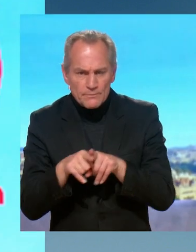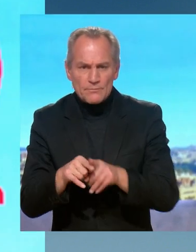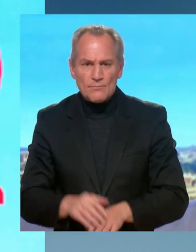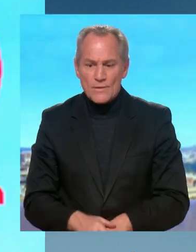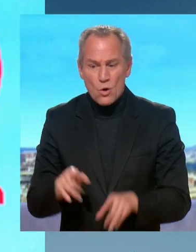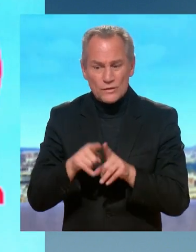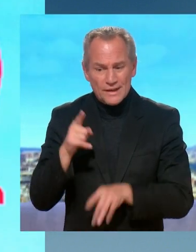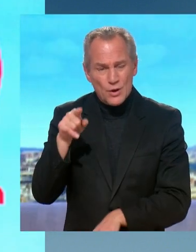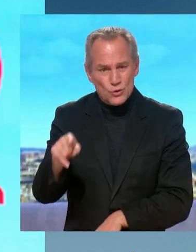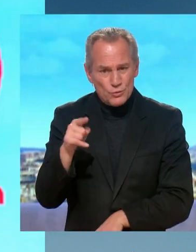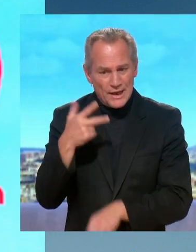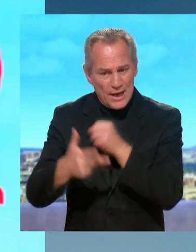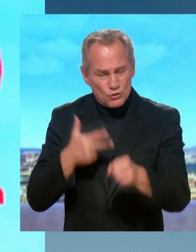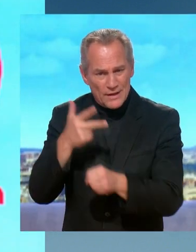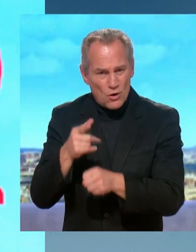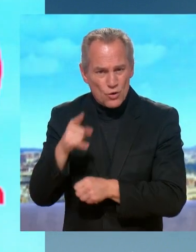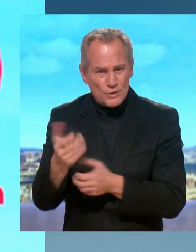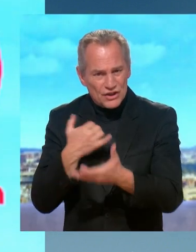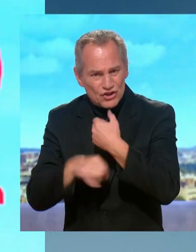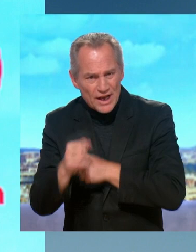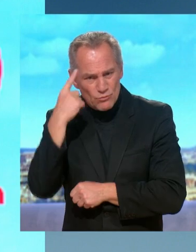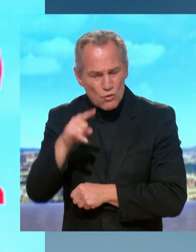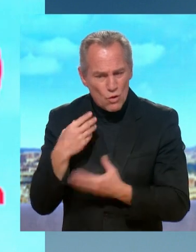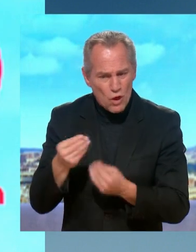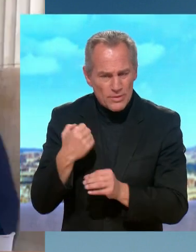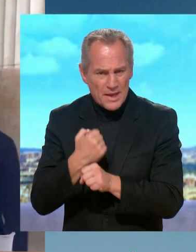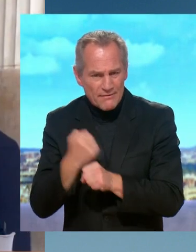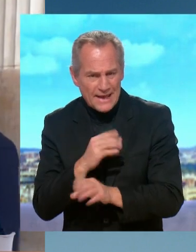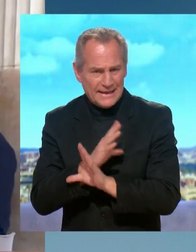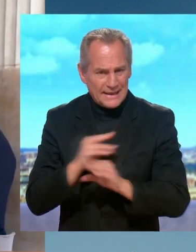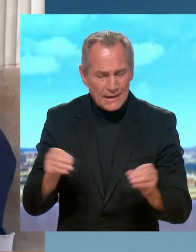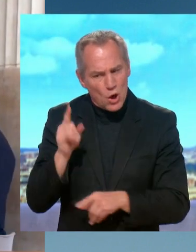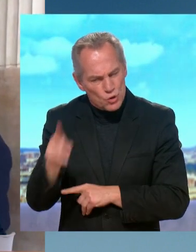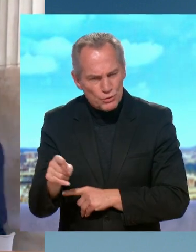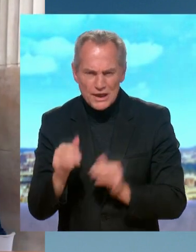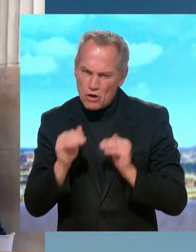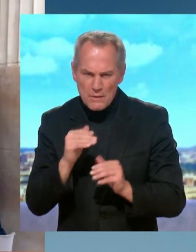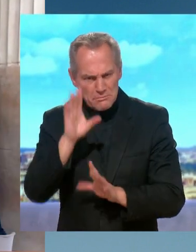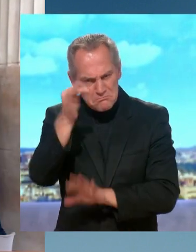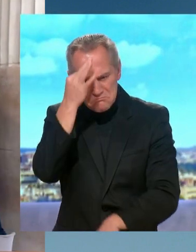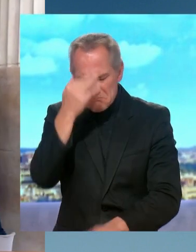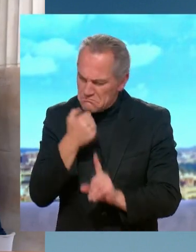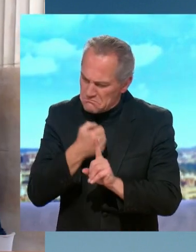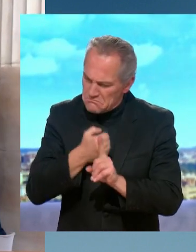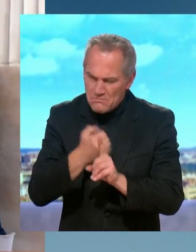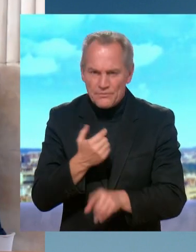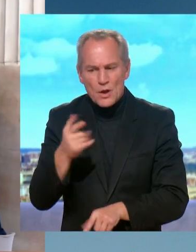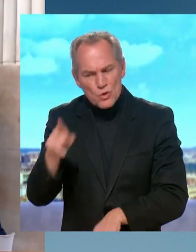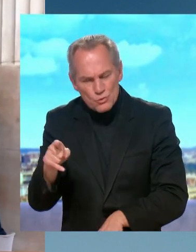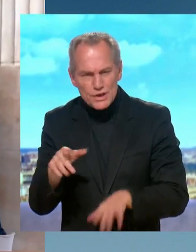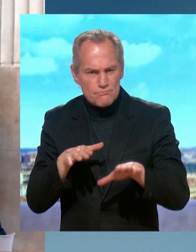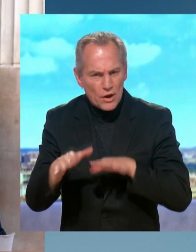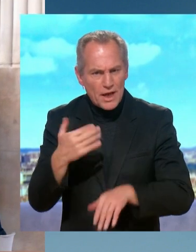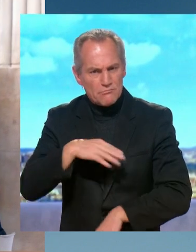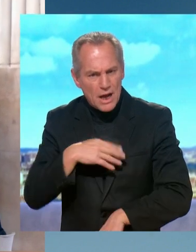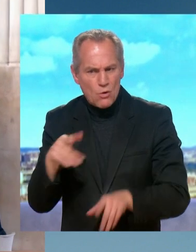homme pendant 3 ans de pouvoir travailler sereinement, pourtant il l'a fait, avec encore une fois des moyens considérables décidés par lui-même et par le Président de la République, et